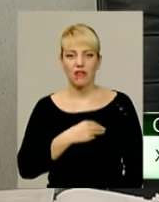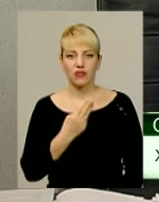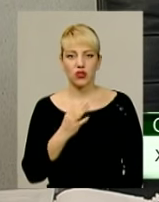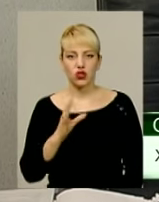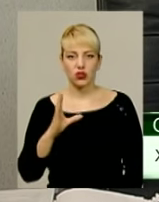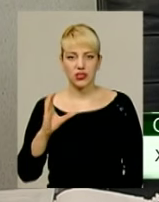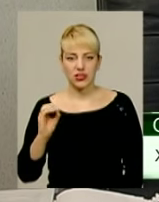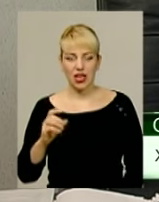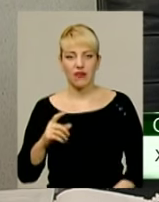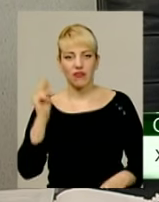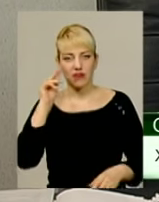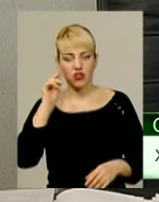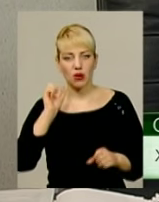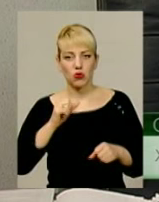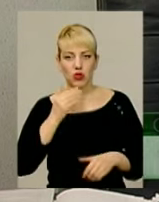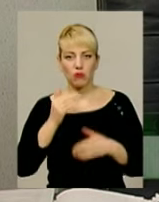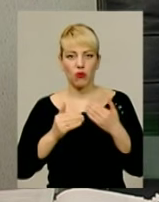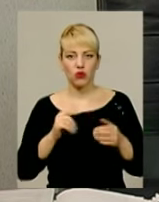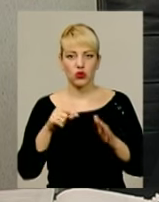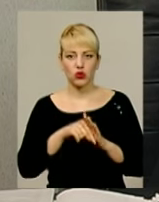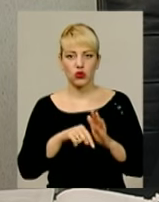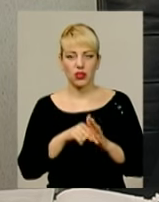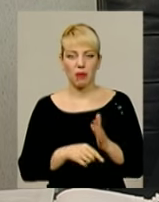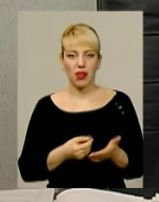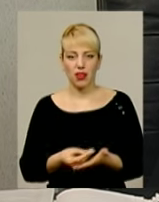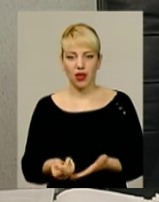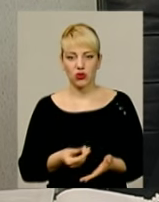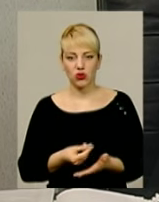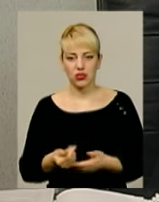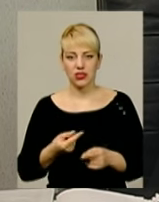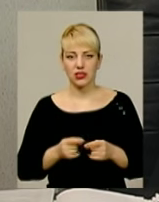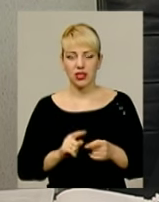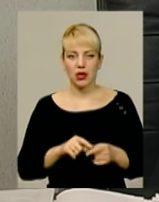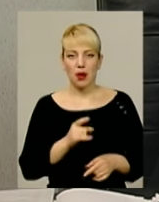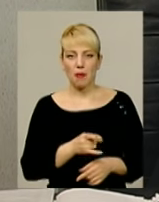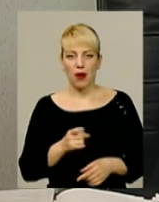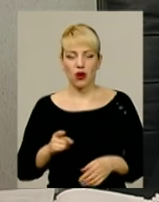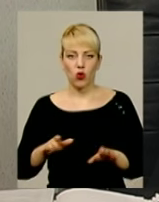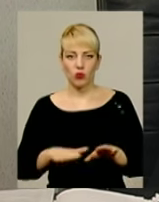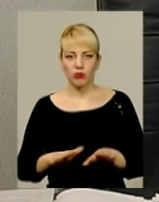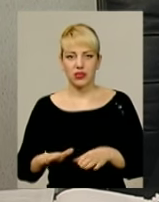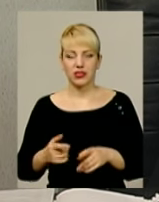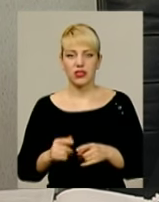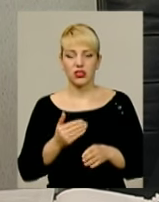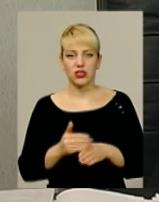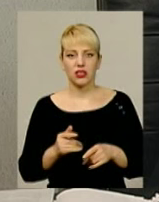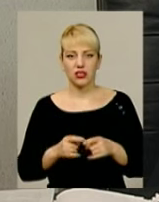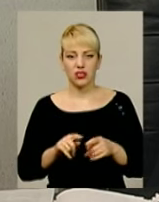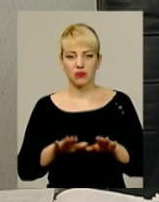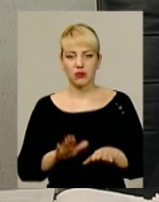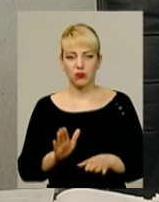Вивчаємо можливий попит стосовно платності цих паркомістів. Частина з цих міст однозначно буде